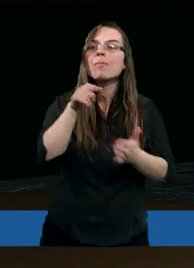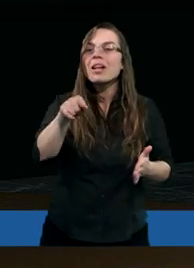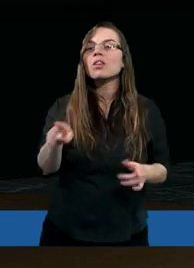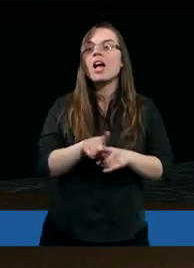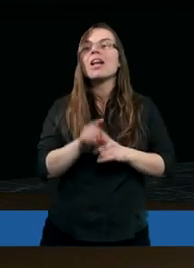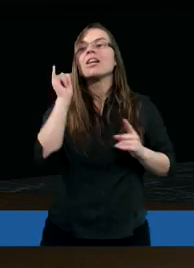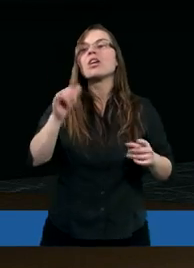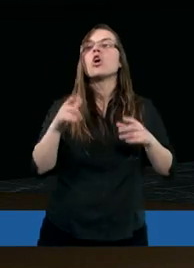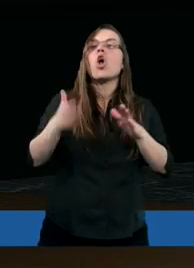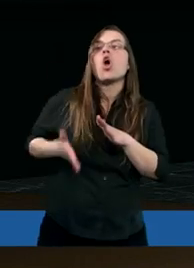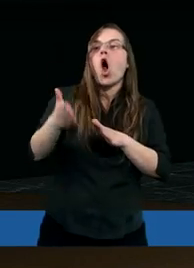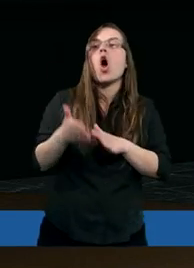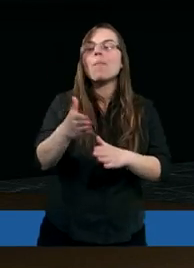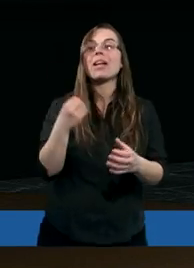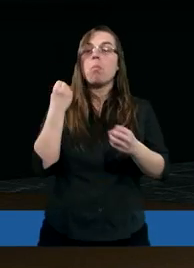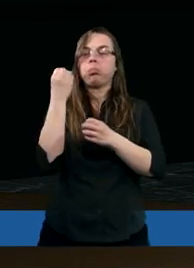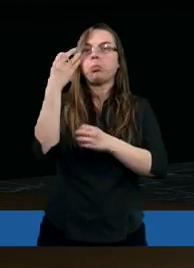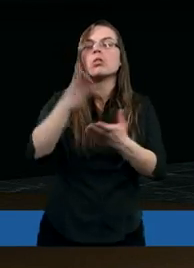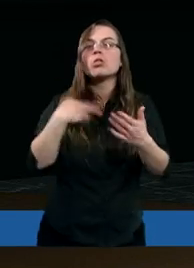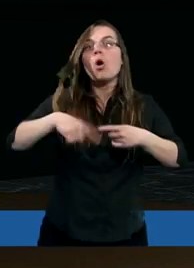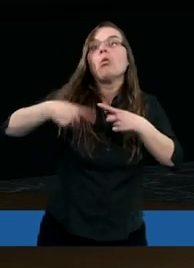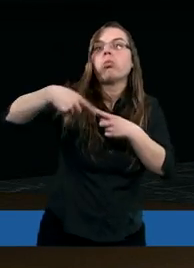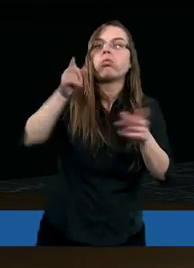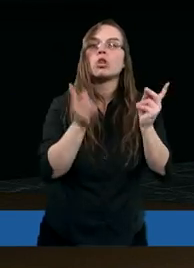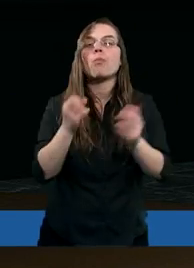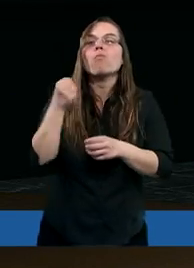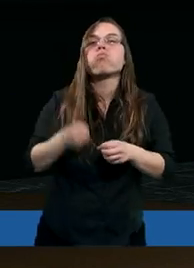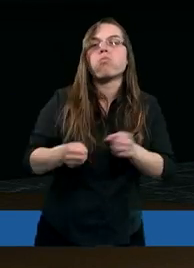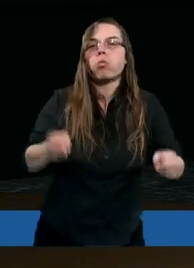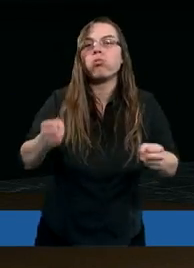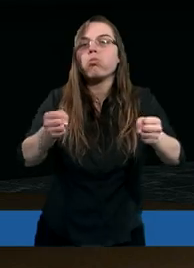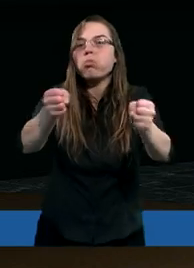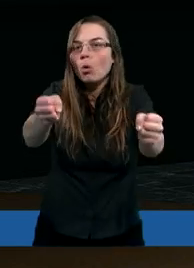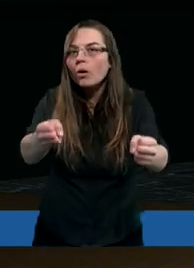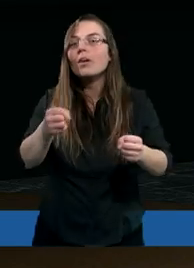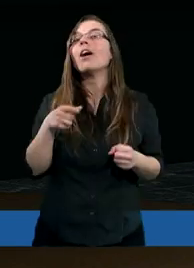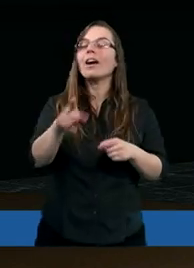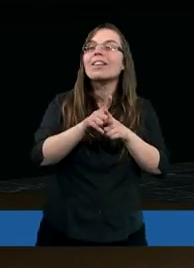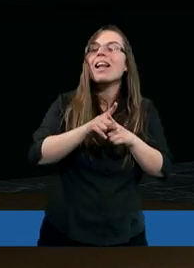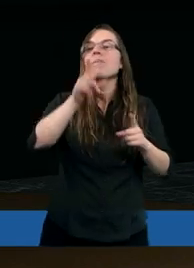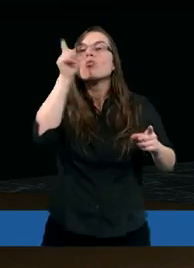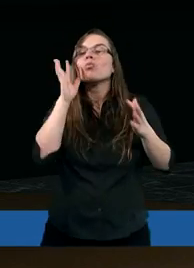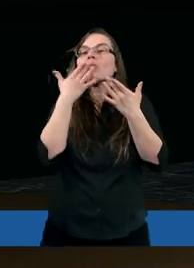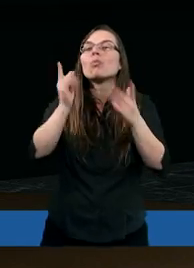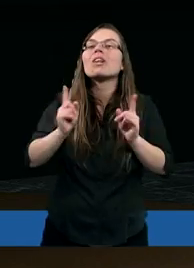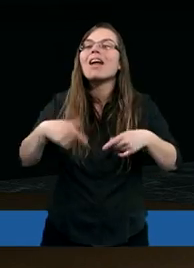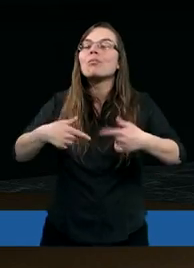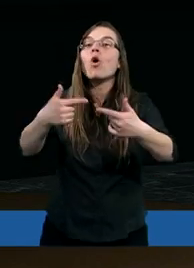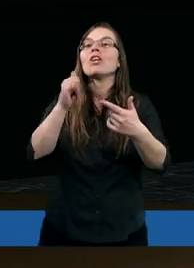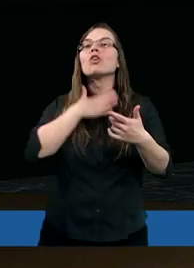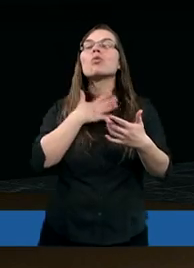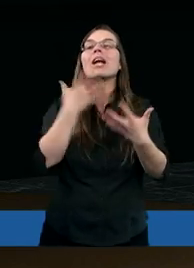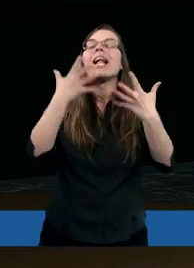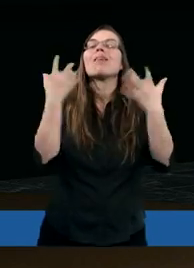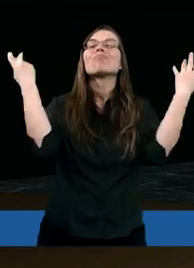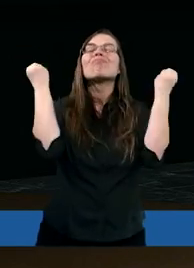jakaś tak, tak jakby lokomotywa się rozpędzała. rozpędzała. Rozkręcam się, rozkręcam się, czyli oł, może troszeczkę mniej wolniej, ale to jest